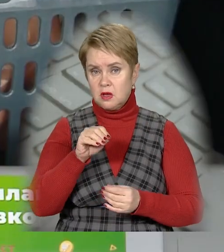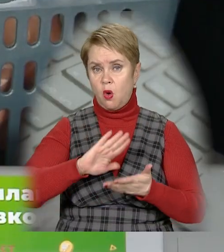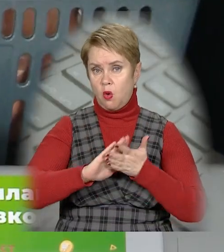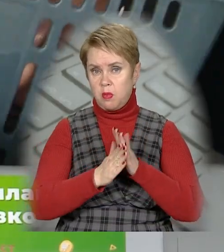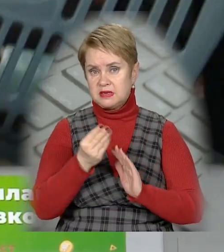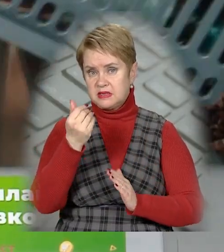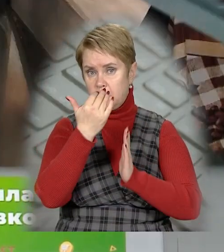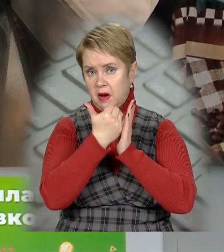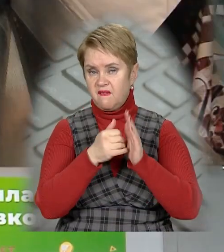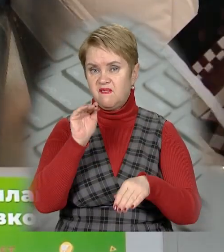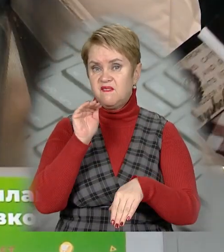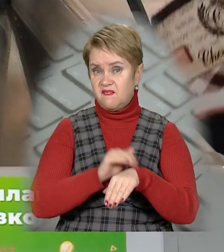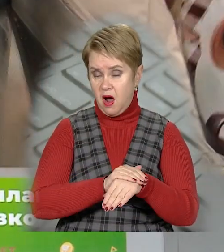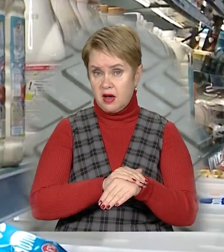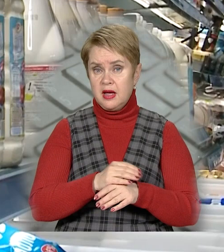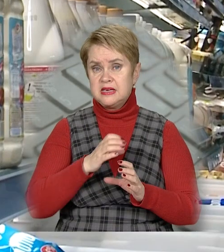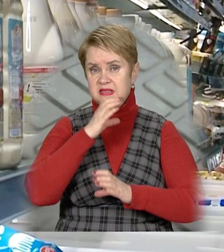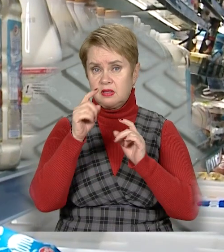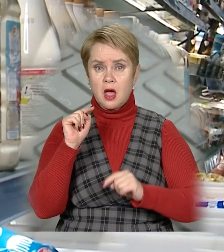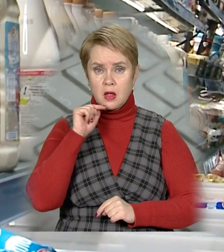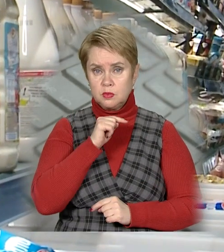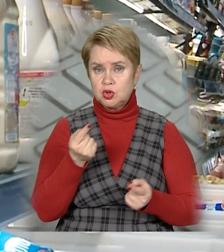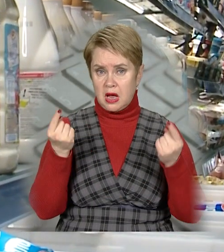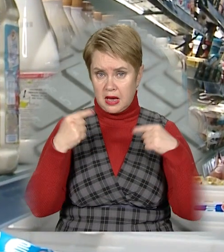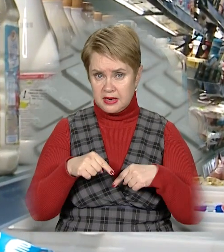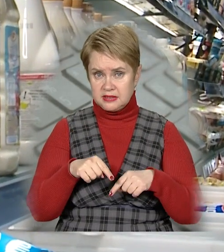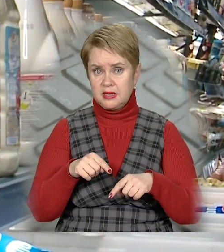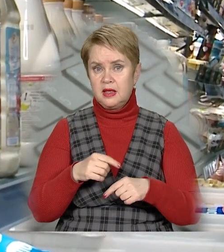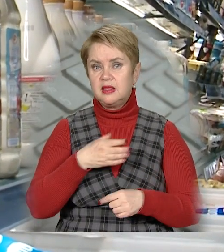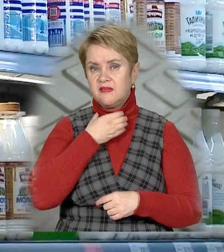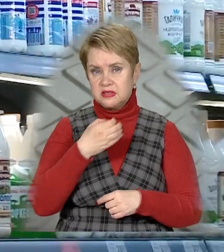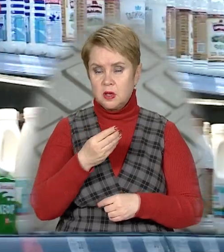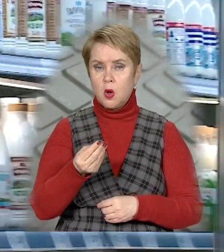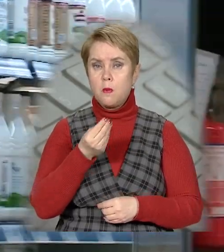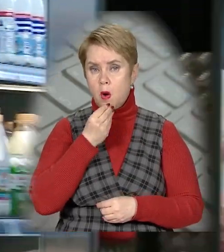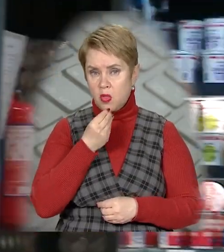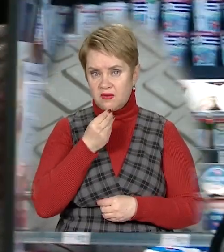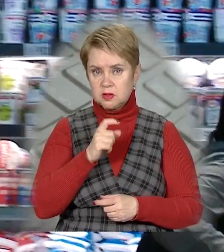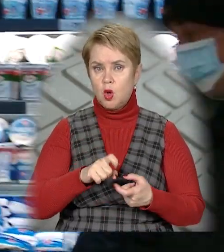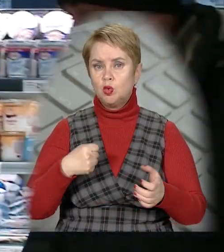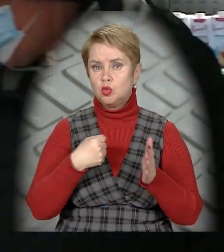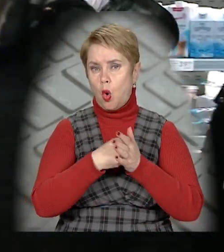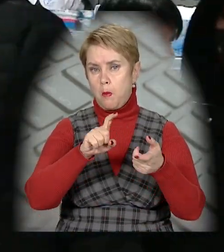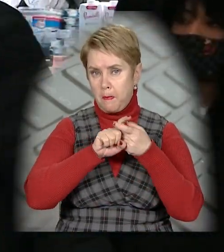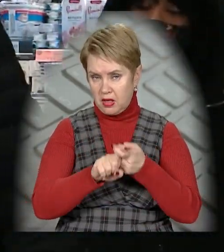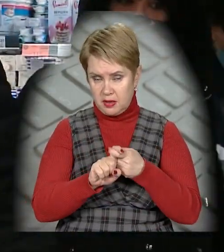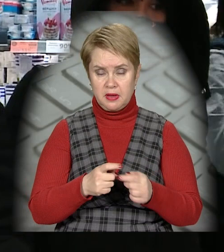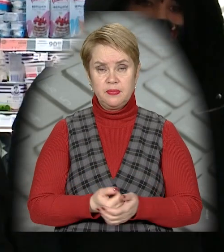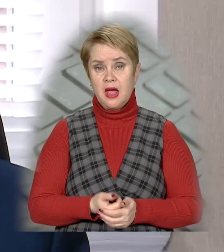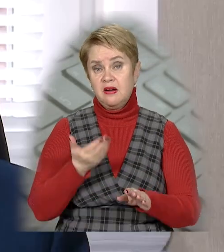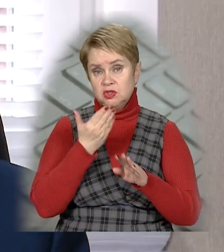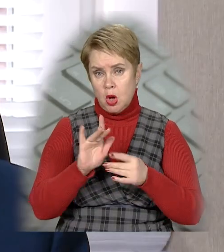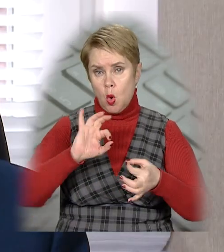обумовлено цілим переліком фактів від світової економічної кризи та ймовірного дефіциту продовольства до пандемії. В